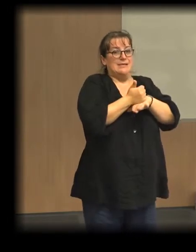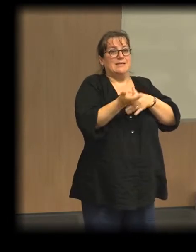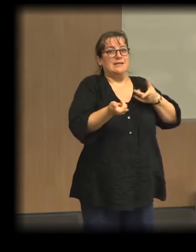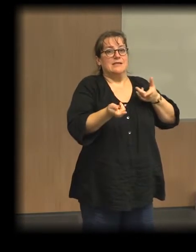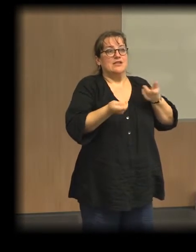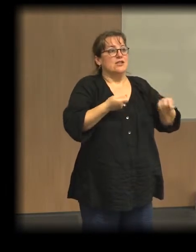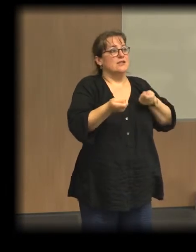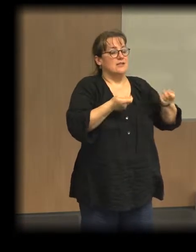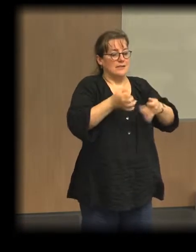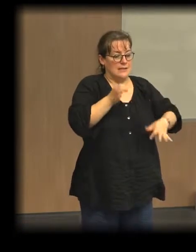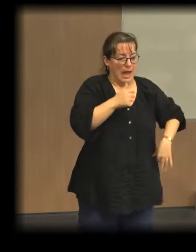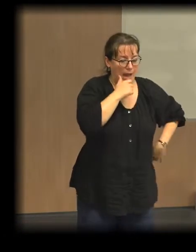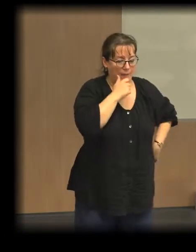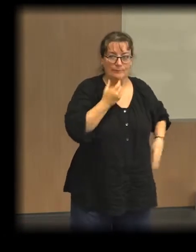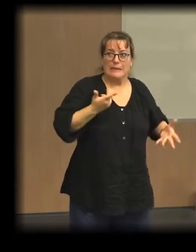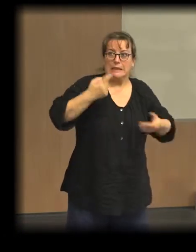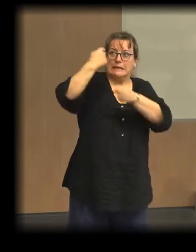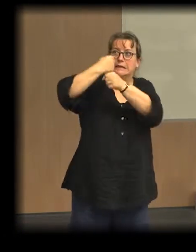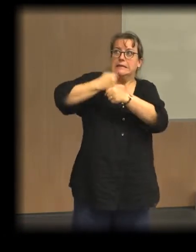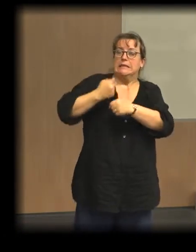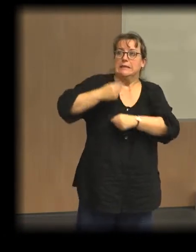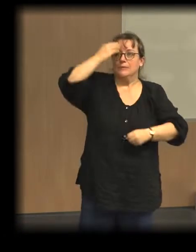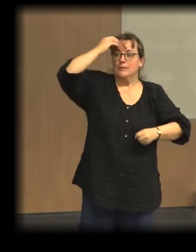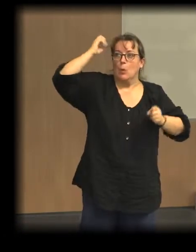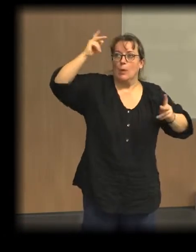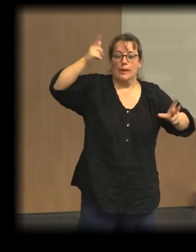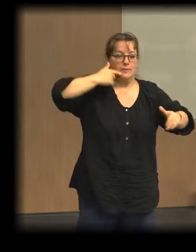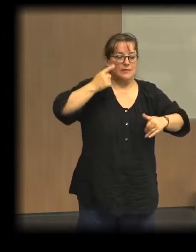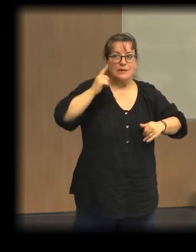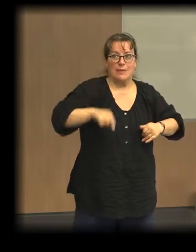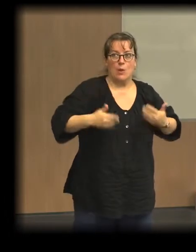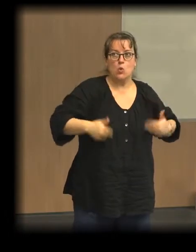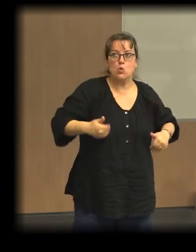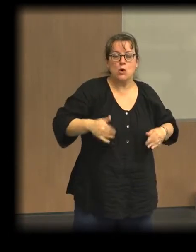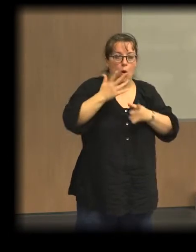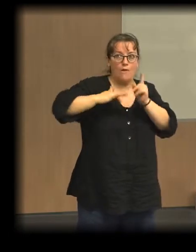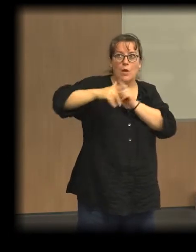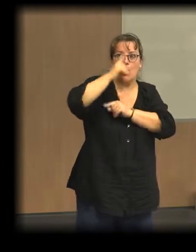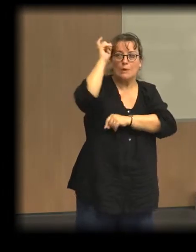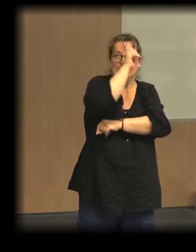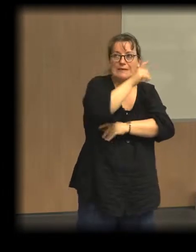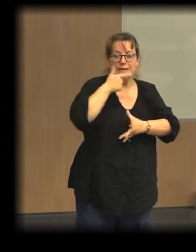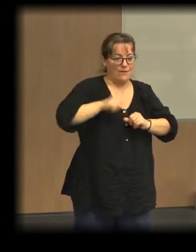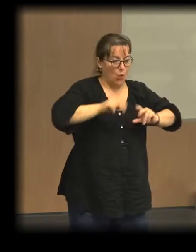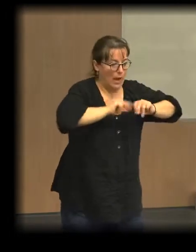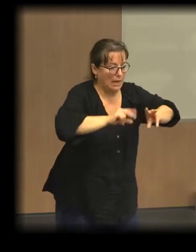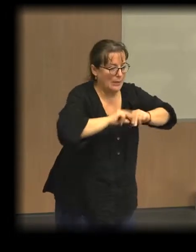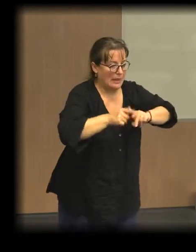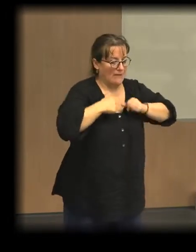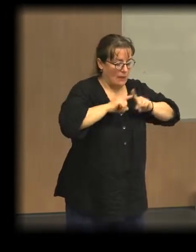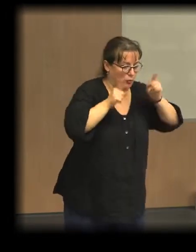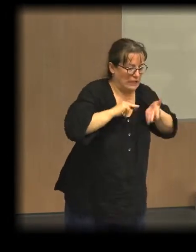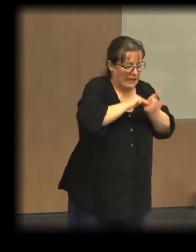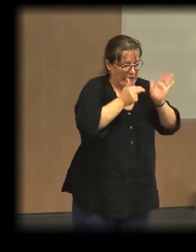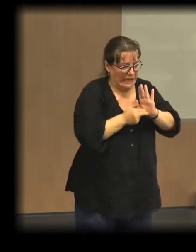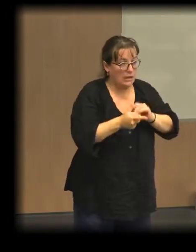sur les nouvelles contraintes et qui dit qu faut absolument expliquer ça mieux aux salariés pour qu'ils comprennent dans quelles contraintes nous sommes aujourd'hui, et des salariés qui